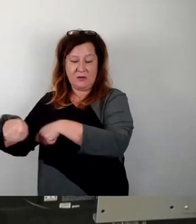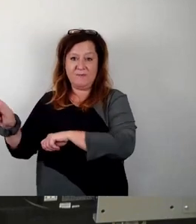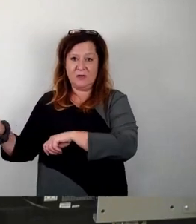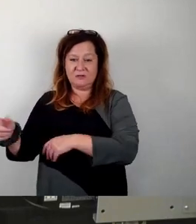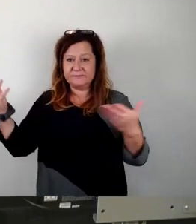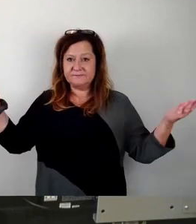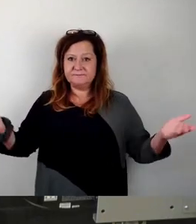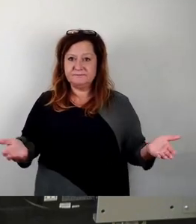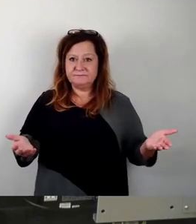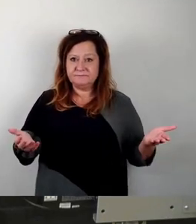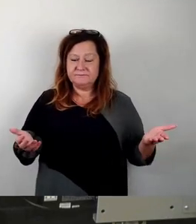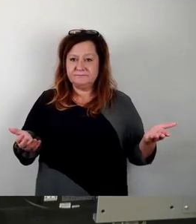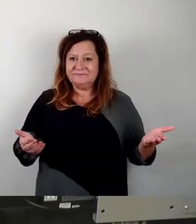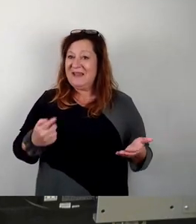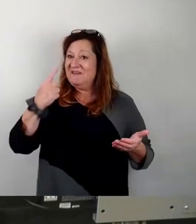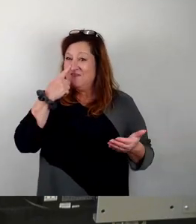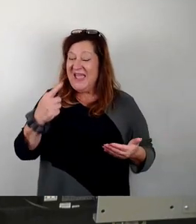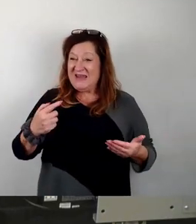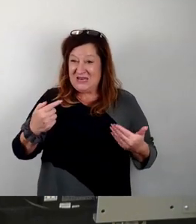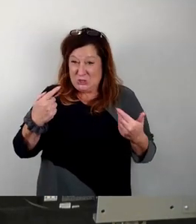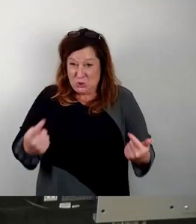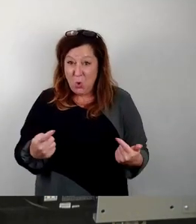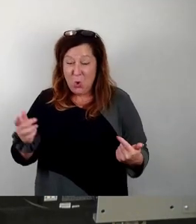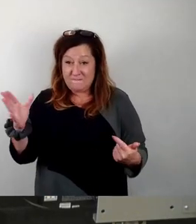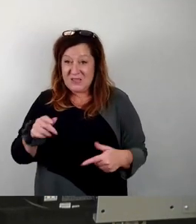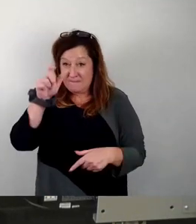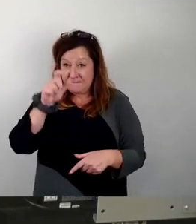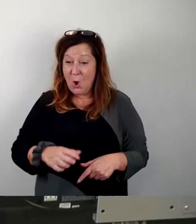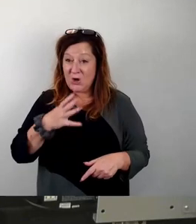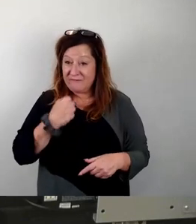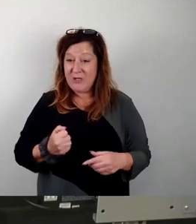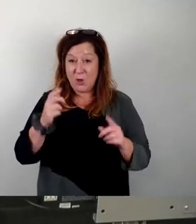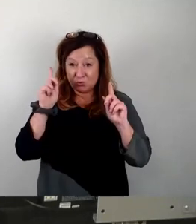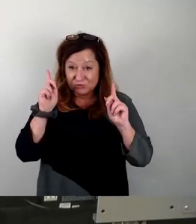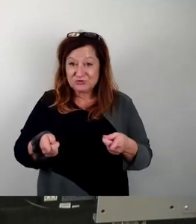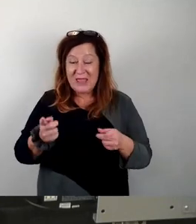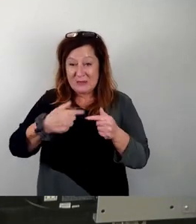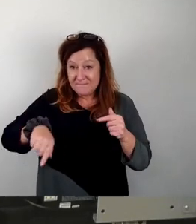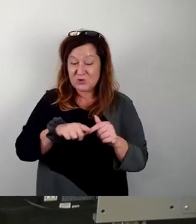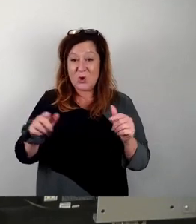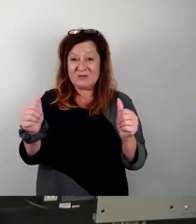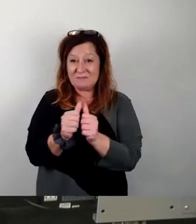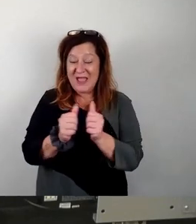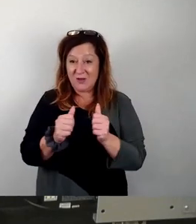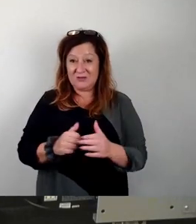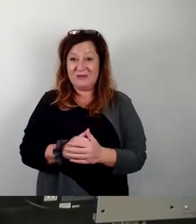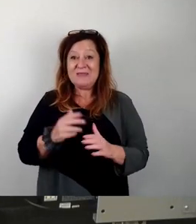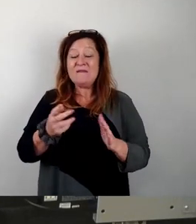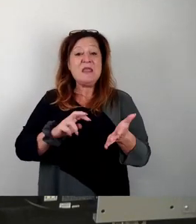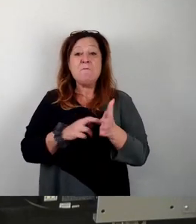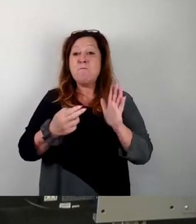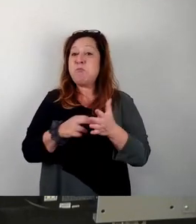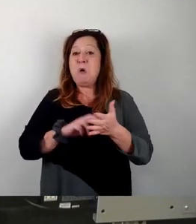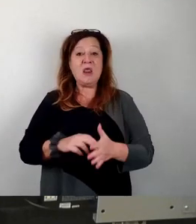und Herren, wenn Sie so mit dem Willen der Bürger und der Stadtbezirksbeiräte umgehen, dann brauchen Sie sich über Politikverdrossenheit absolut